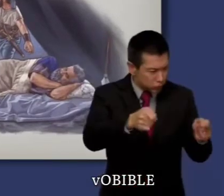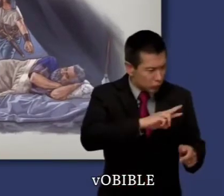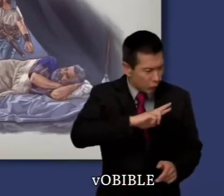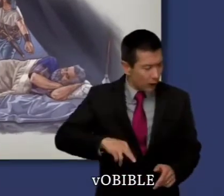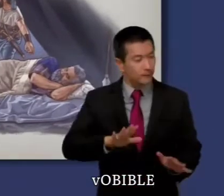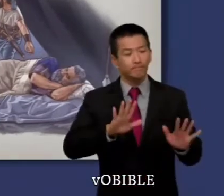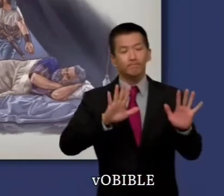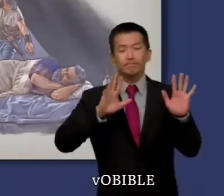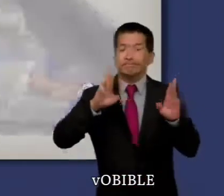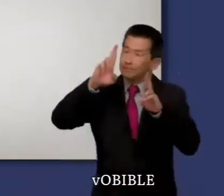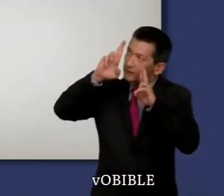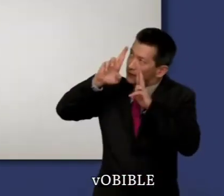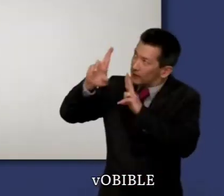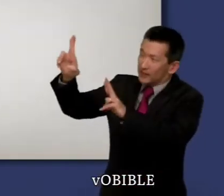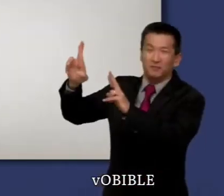que Jéhovah a ouin.